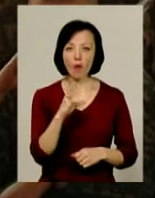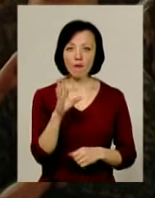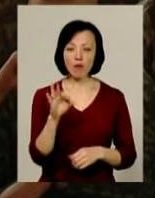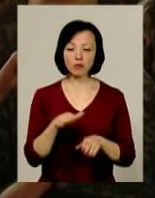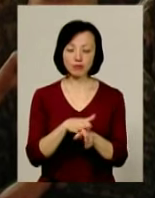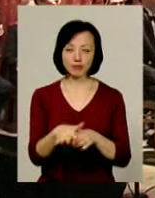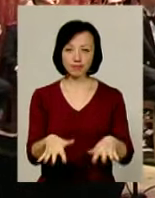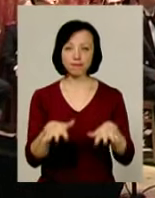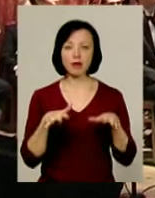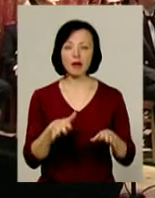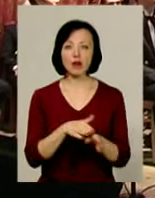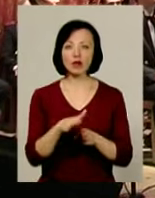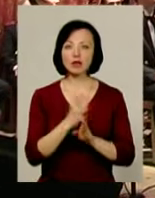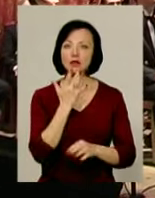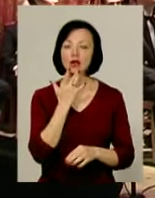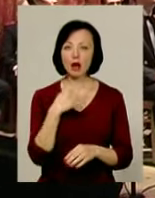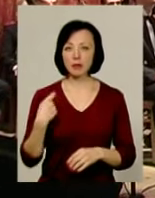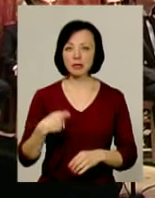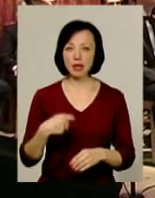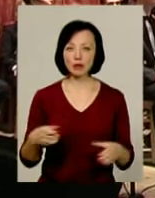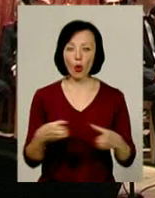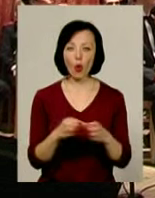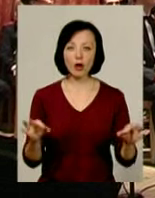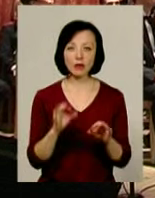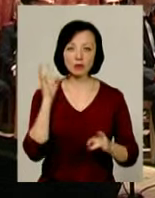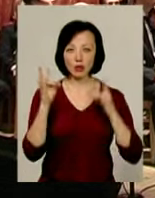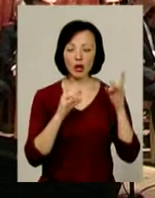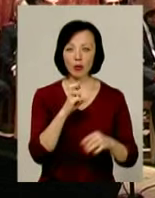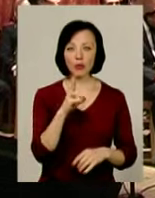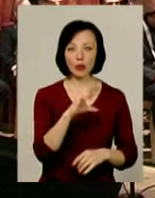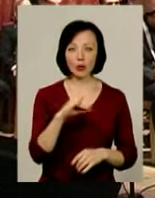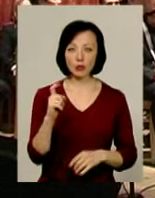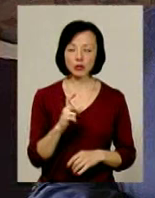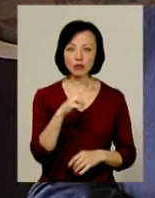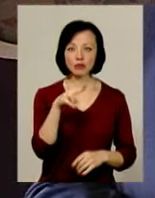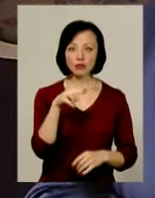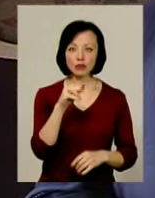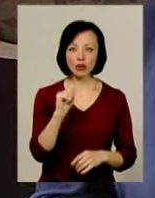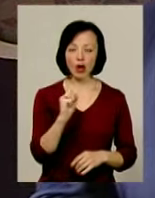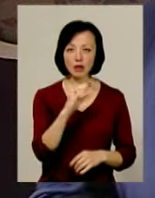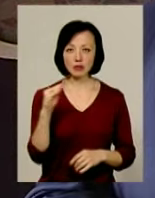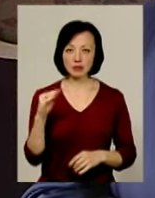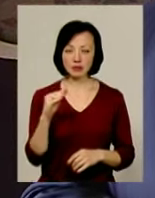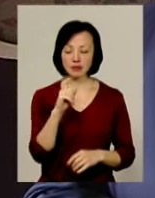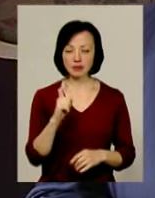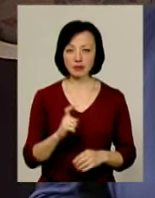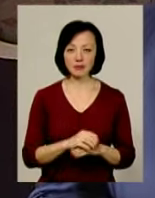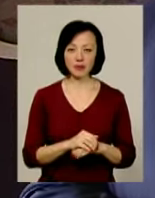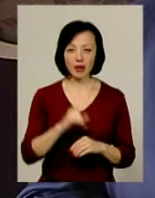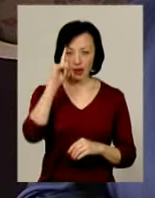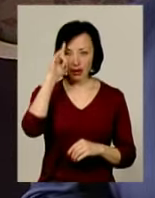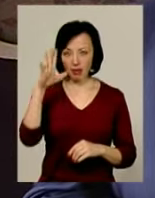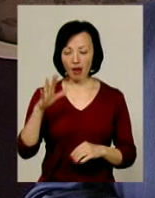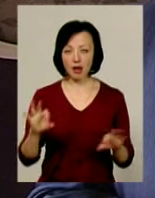заповнена вщент. У виконанні Національного президентського оркестру «Лунаєт блюз» – джаз, класика. Враховуючи на те, що